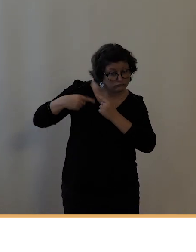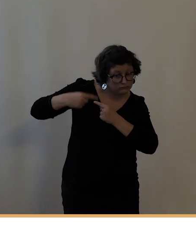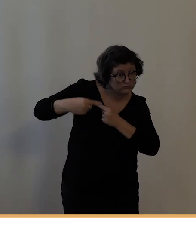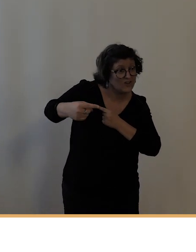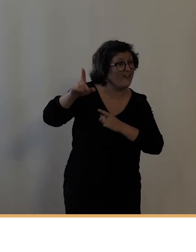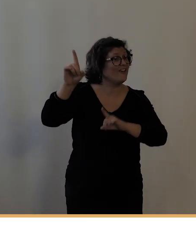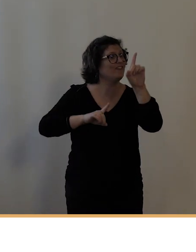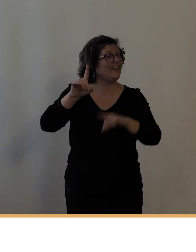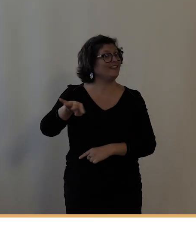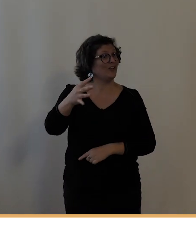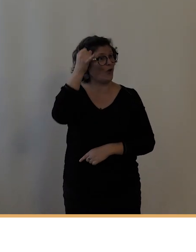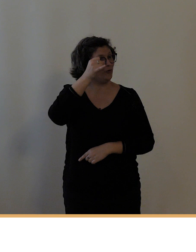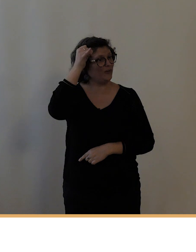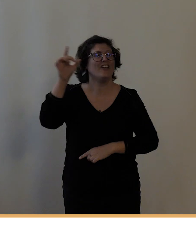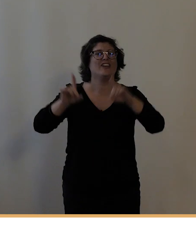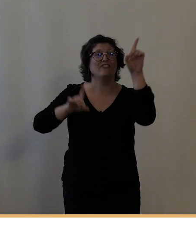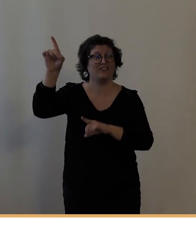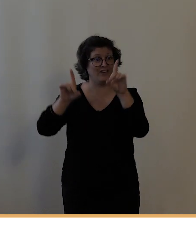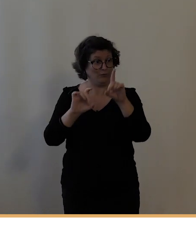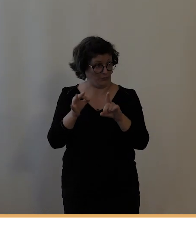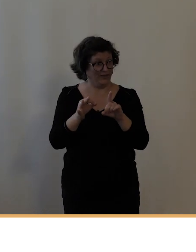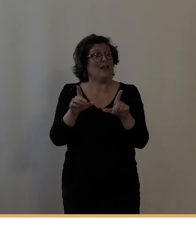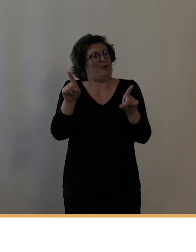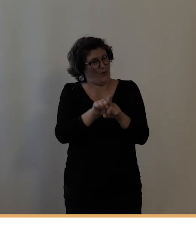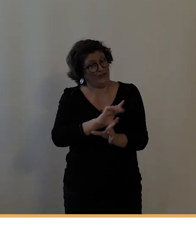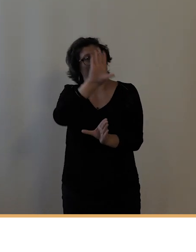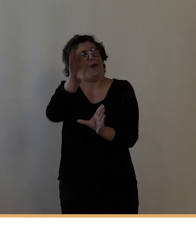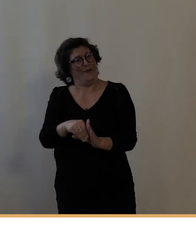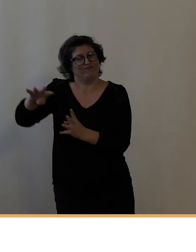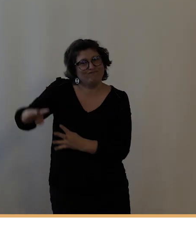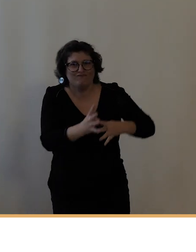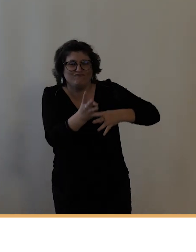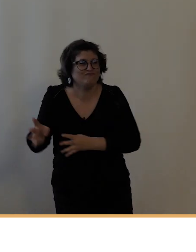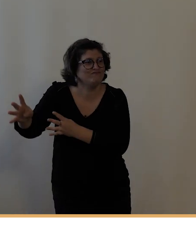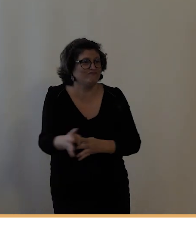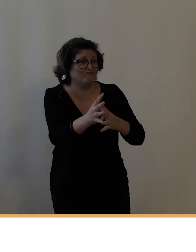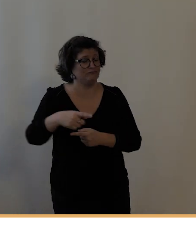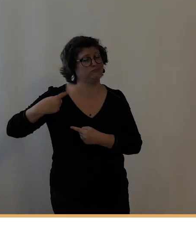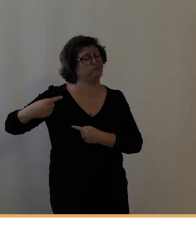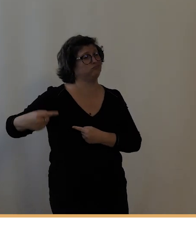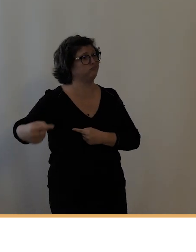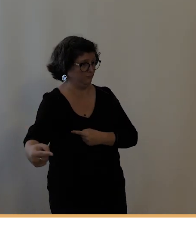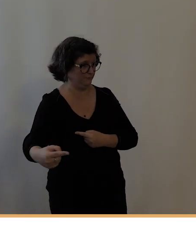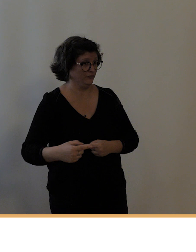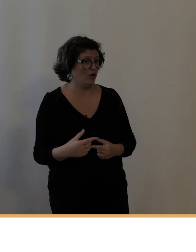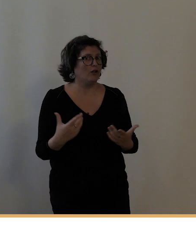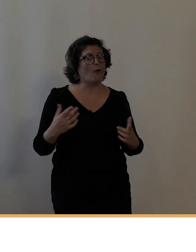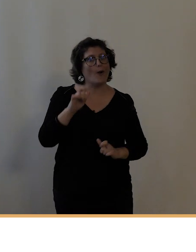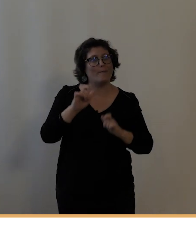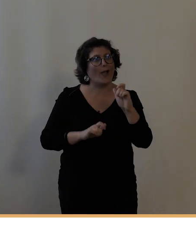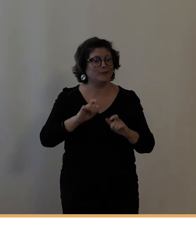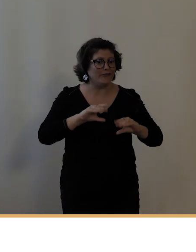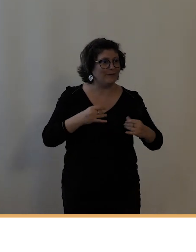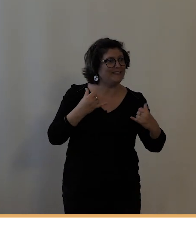nationale du 14 juillet. Cela va durer comme ça pendant très très longtemps et ça sera l'occasion pour les Tours-en-Jau